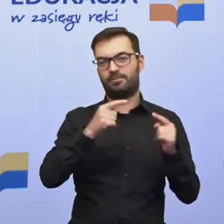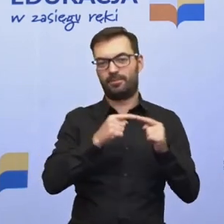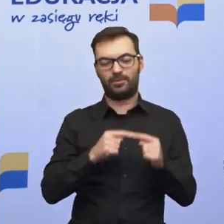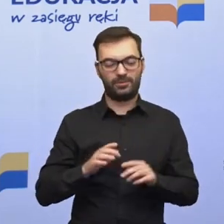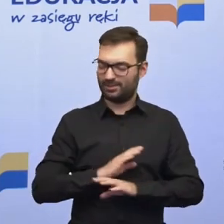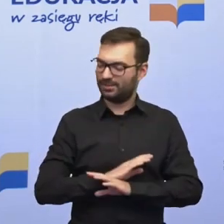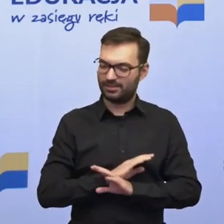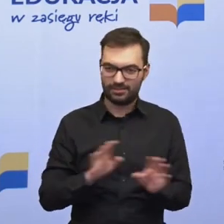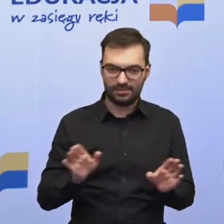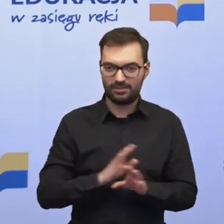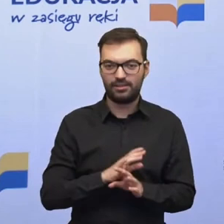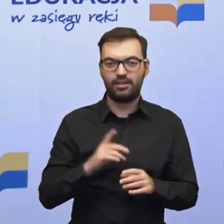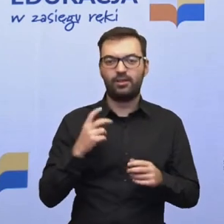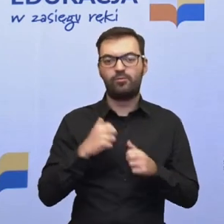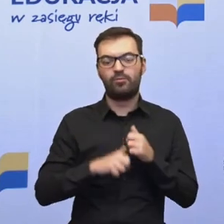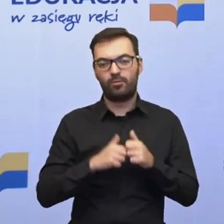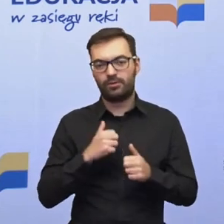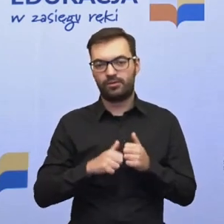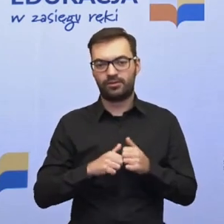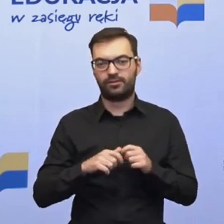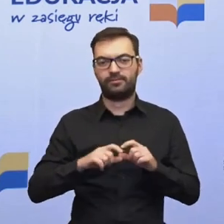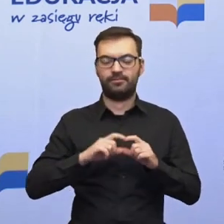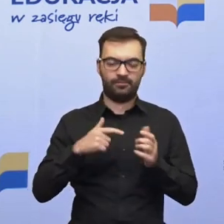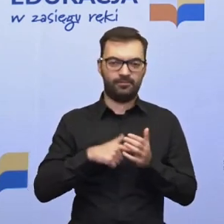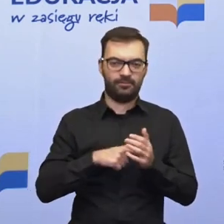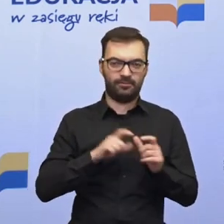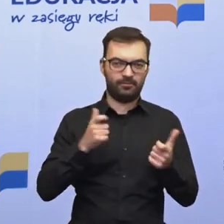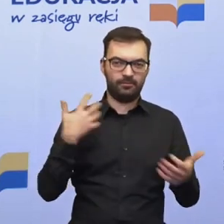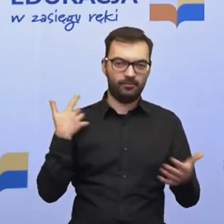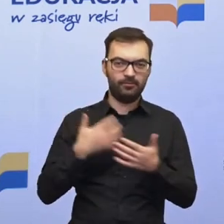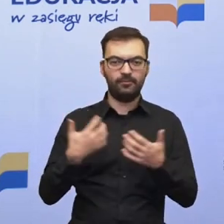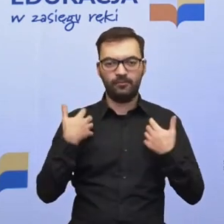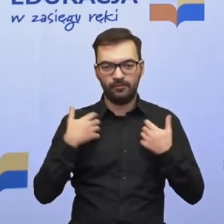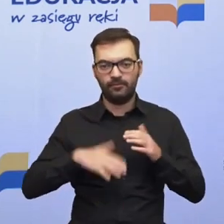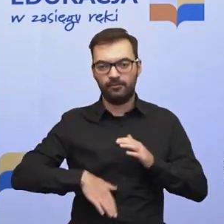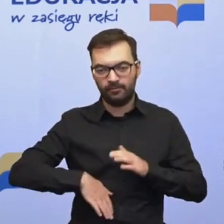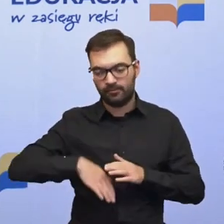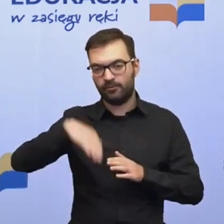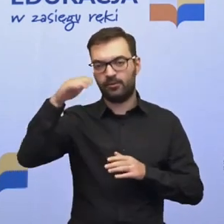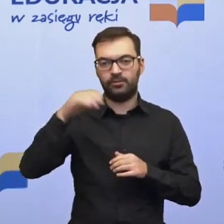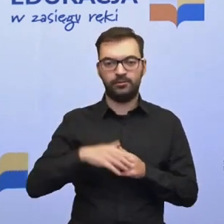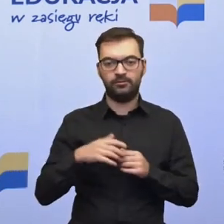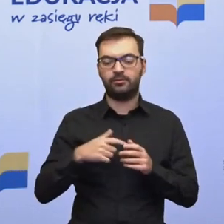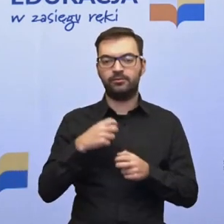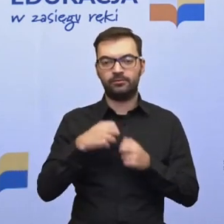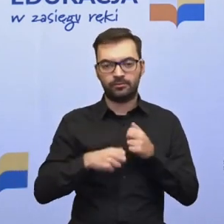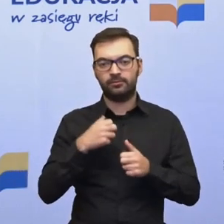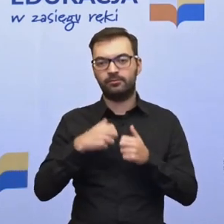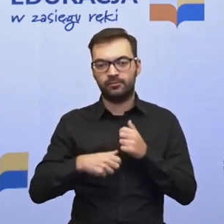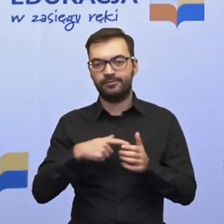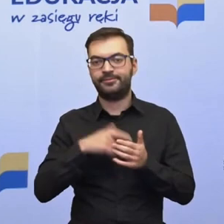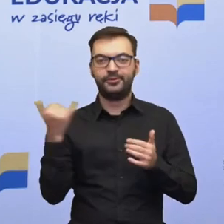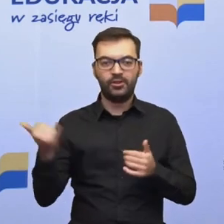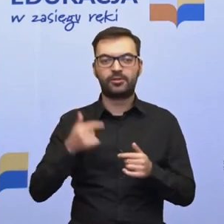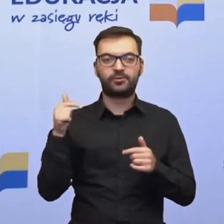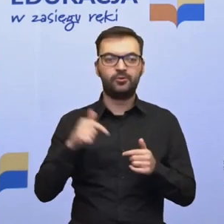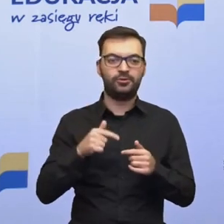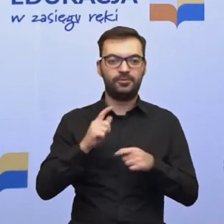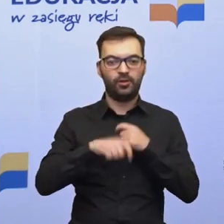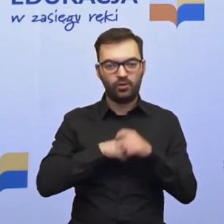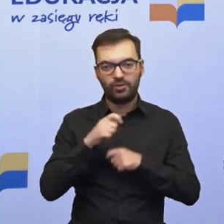te problemy, z którymi się borykamy przez całe nasze życie i dzieciństwo i życie dorosłe to są problemy, które ciągle musimy